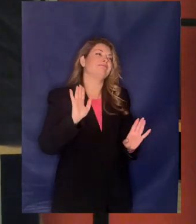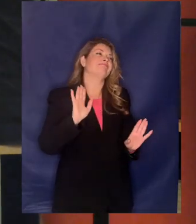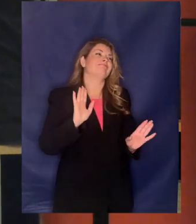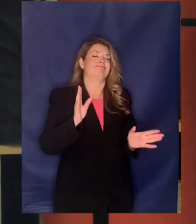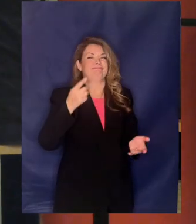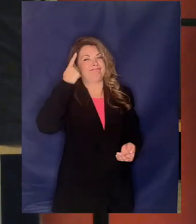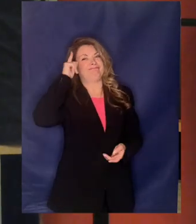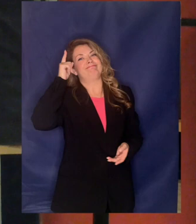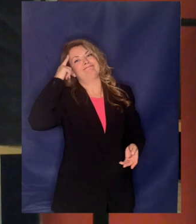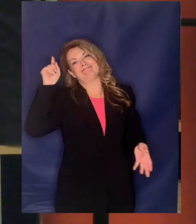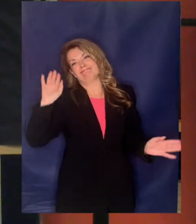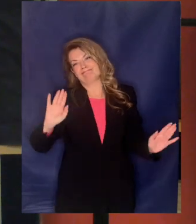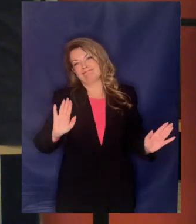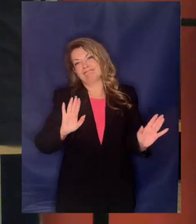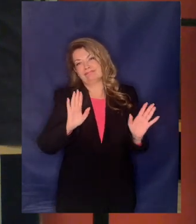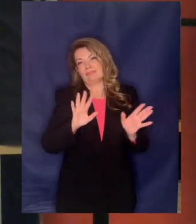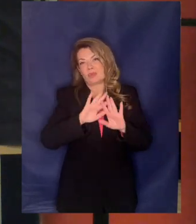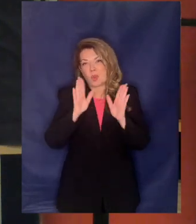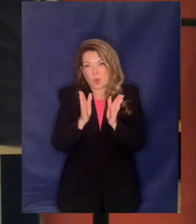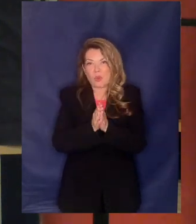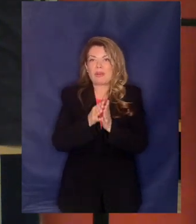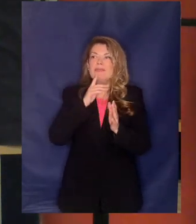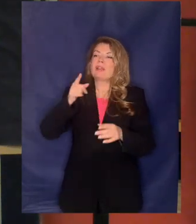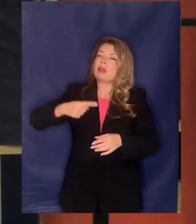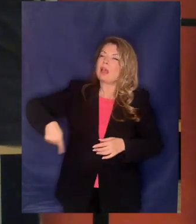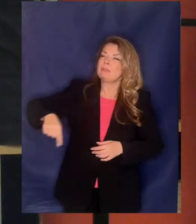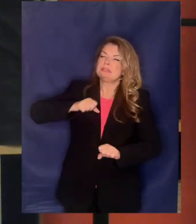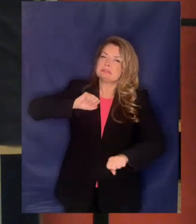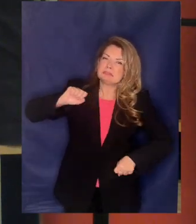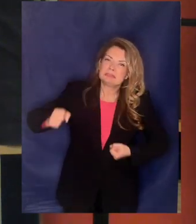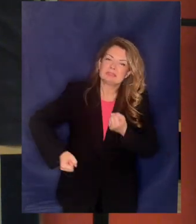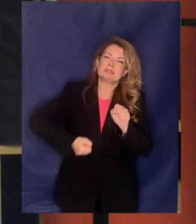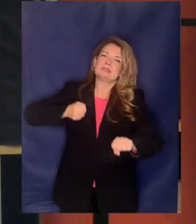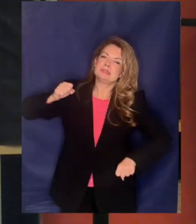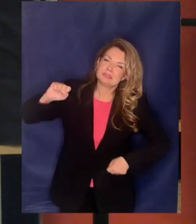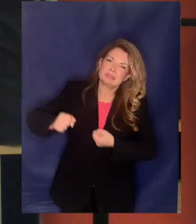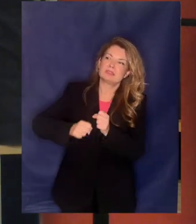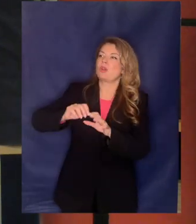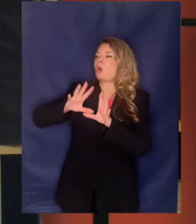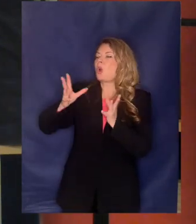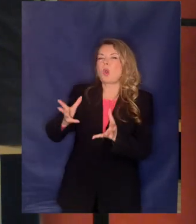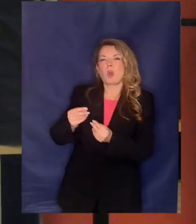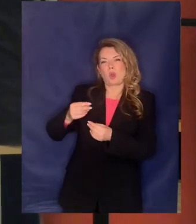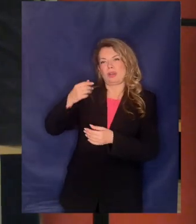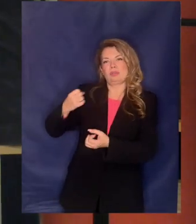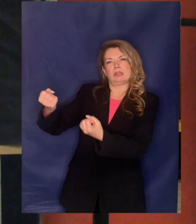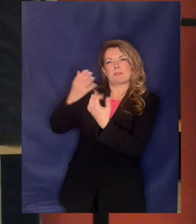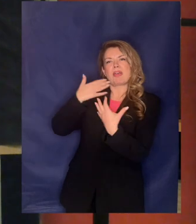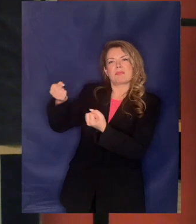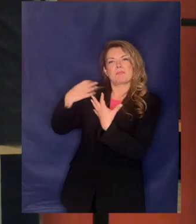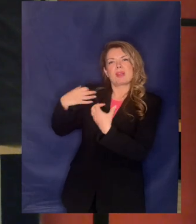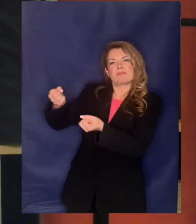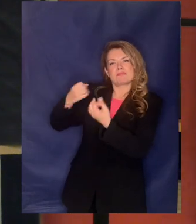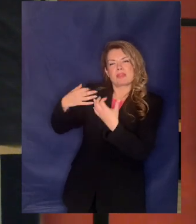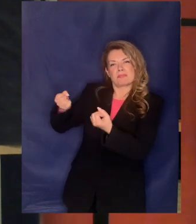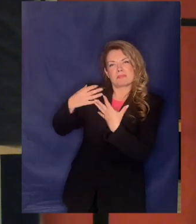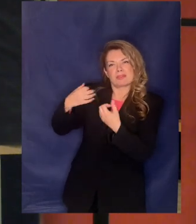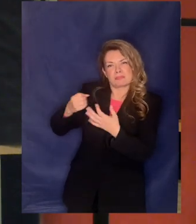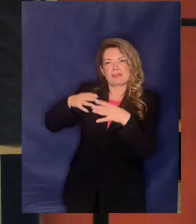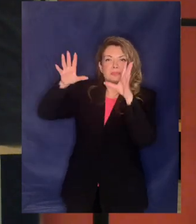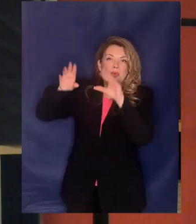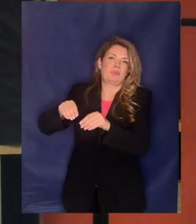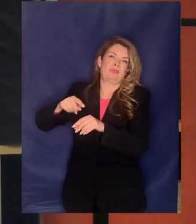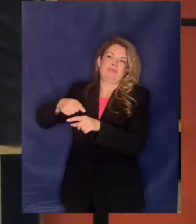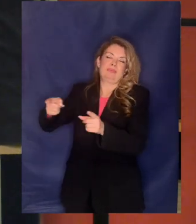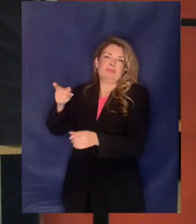αγνοεί βέβαια όλα αυτά για τα οποία η Ματούλα κόπιασε να μας τα κάνει 7 ή μία ώρα μαθήματα την Αραβική έτσι